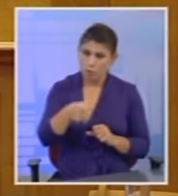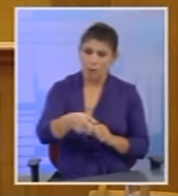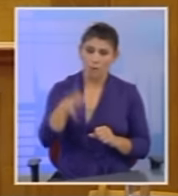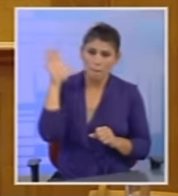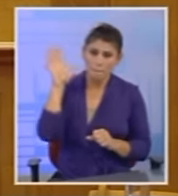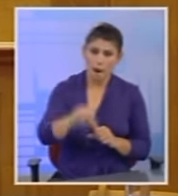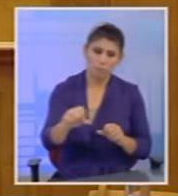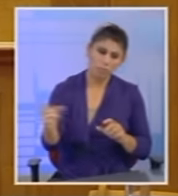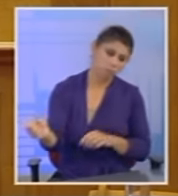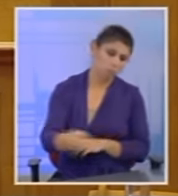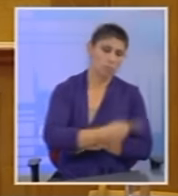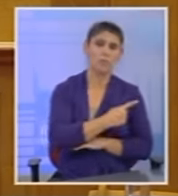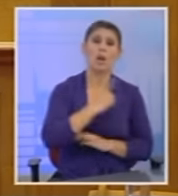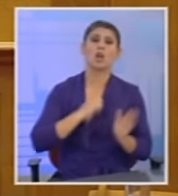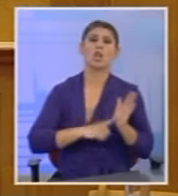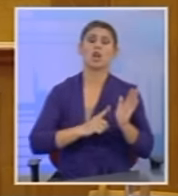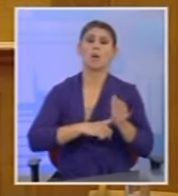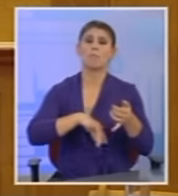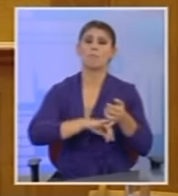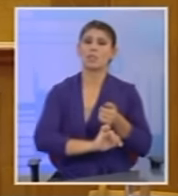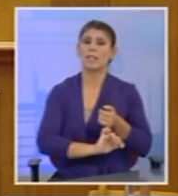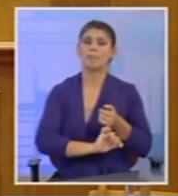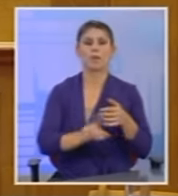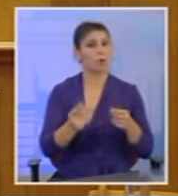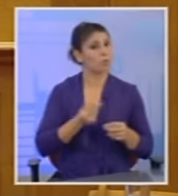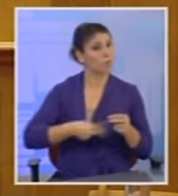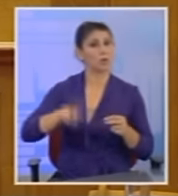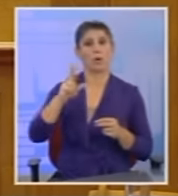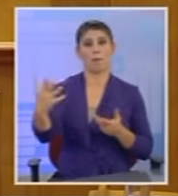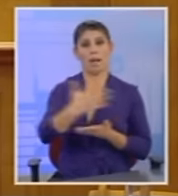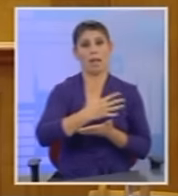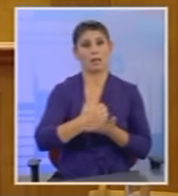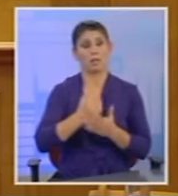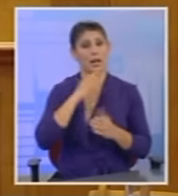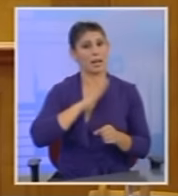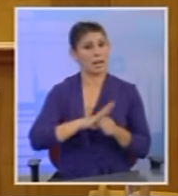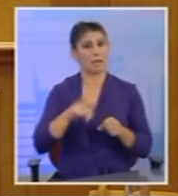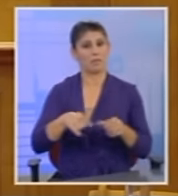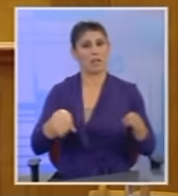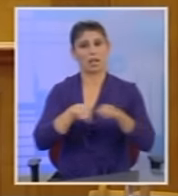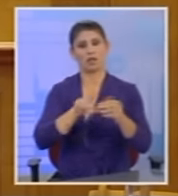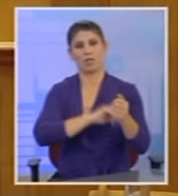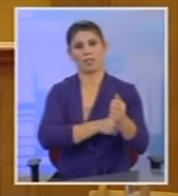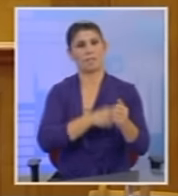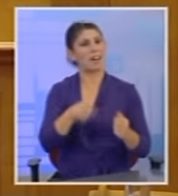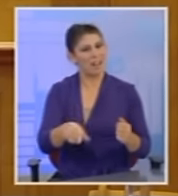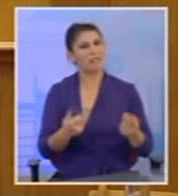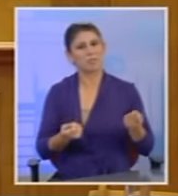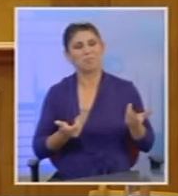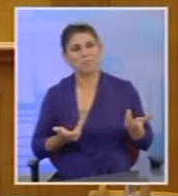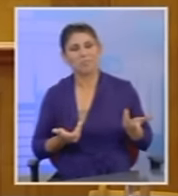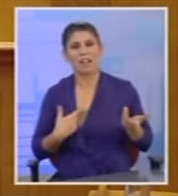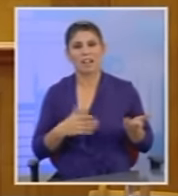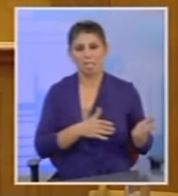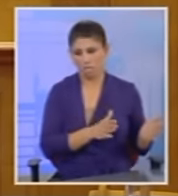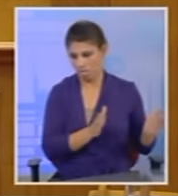νόμιμο τζόγο τότε θα έκατε πολύ περισσότερα έσοδα για να καλύψετε τα ίσο δύναμά σας. Αλλά με αυτό το οποίο κάνετε θα